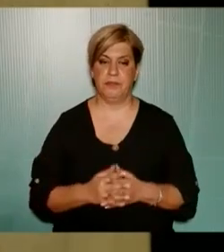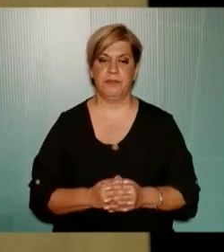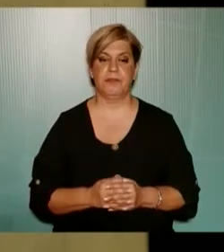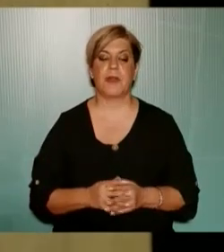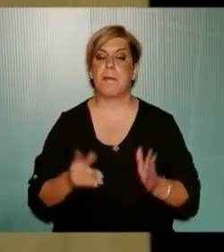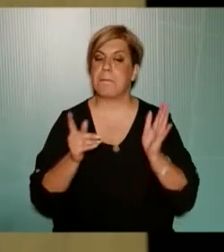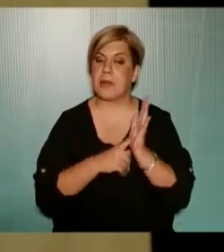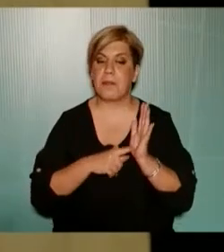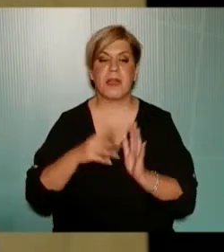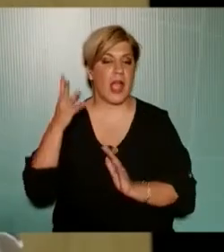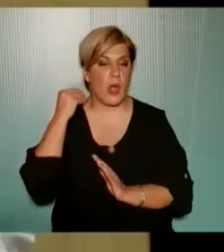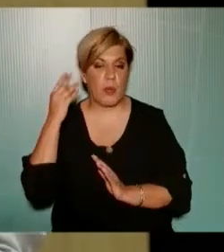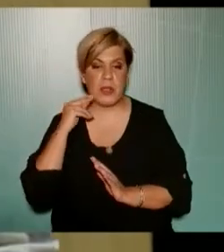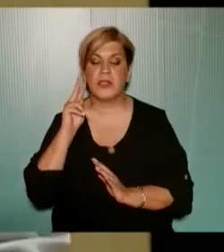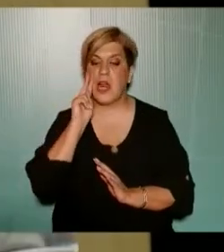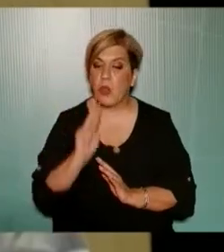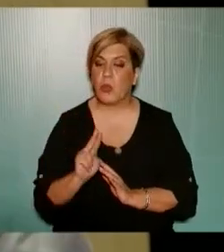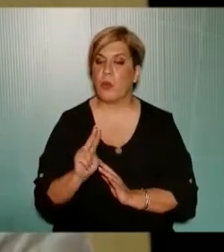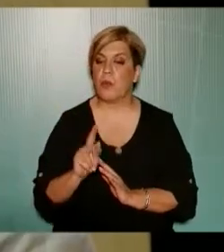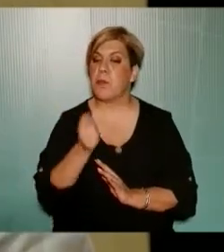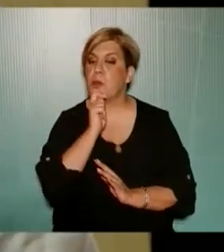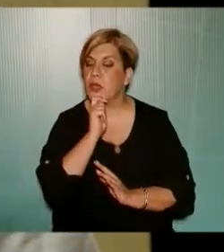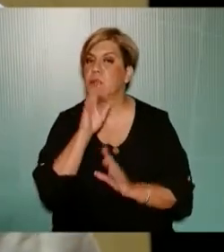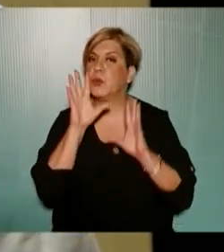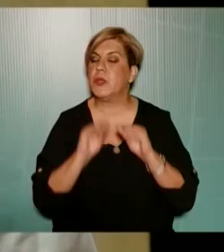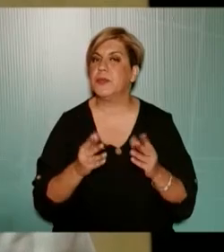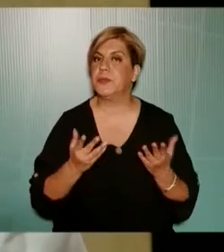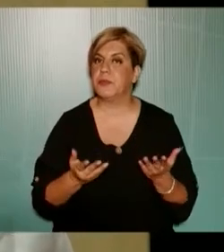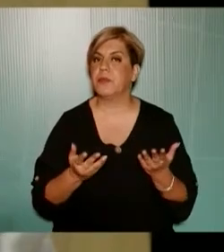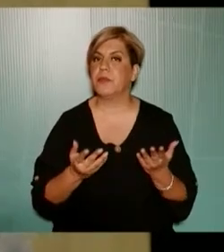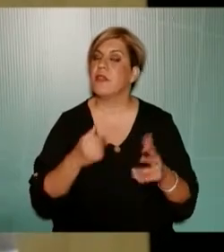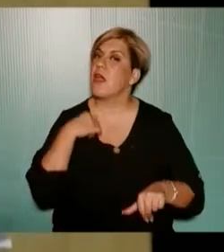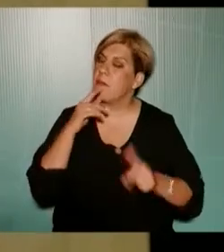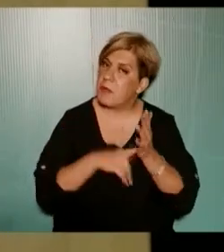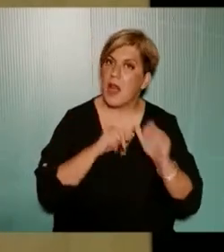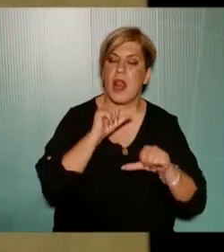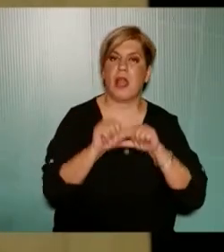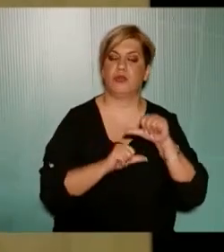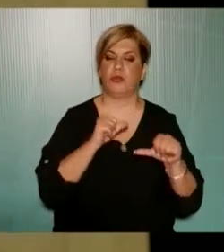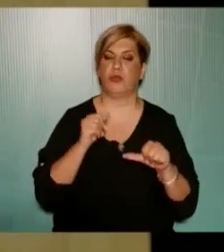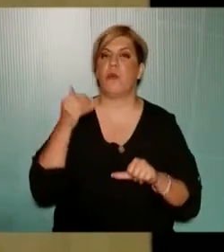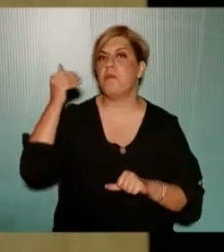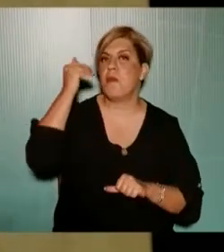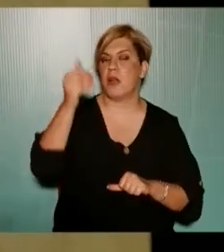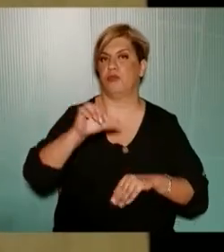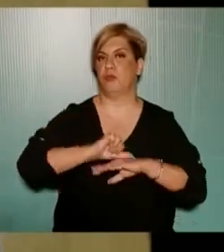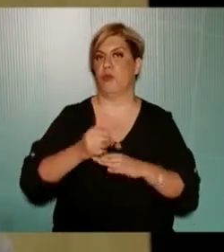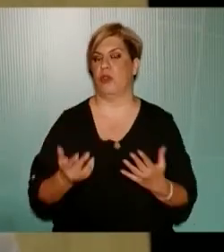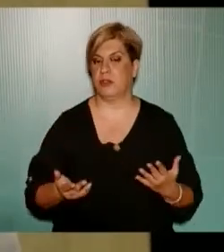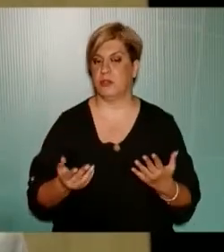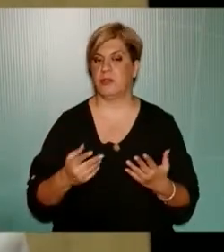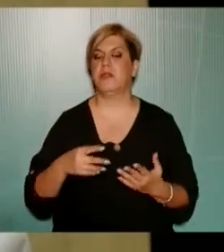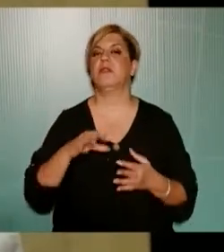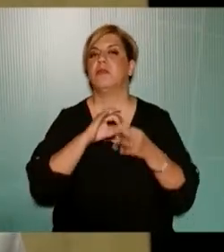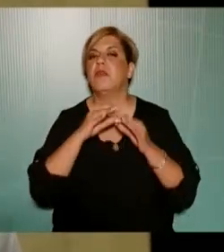Πρέπει να ακούσουμε και να δούμε πολιτικές οι οποίες θα αλλάξουν το μέλλον αυτής της πόλης που